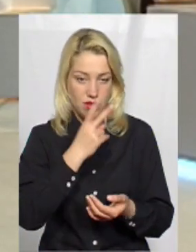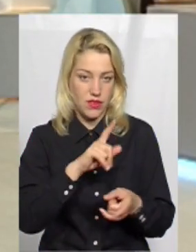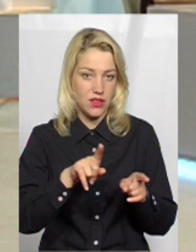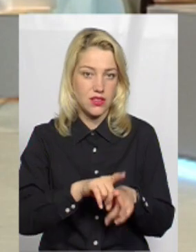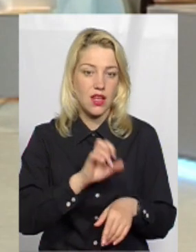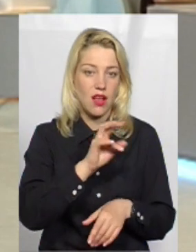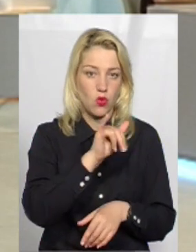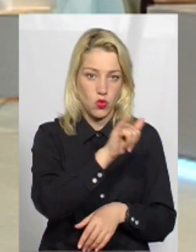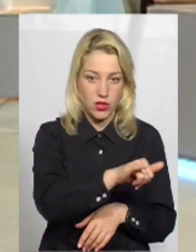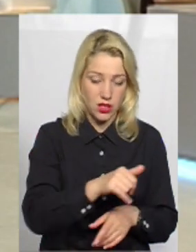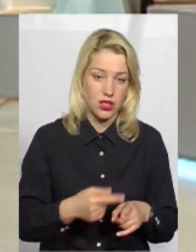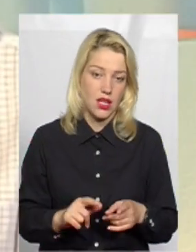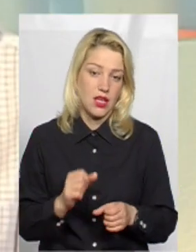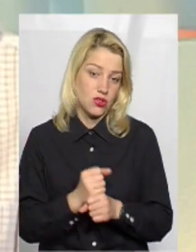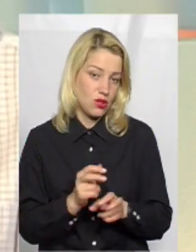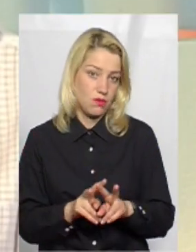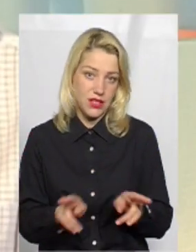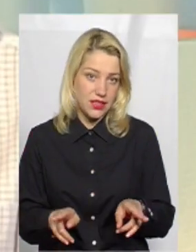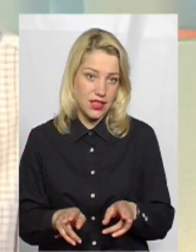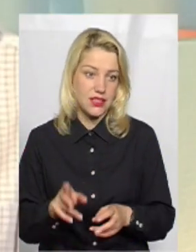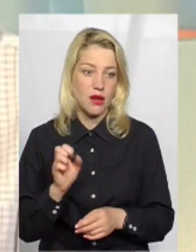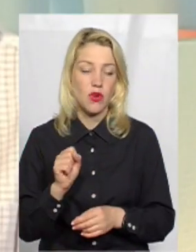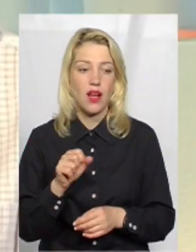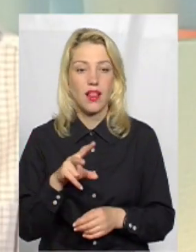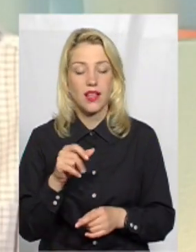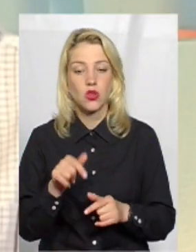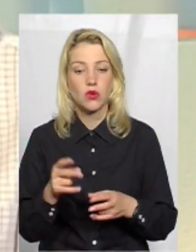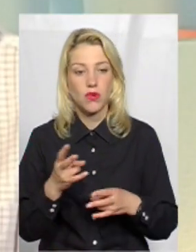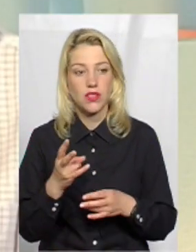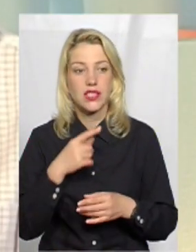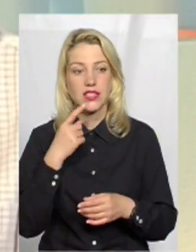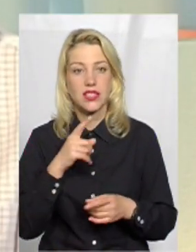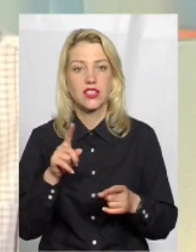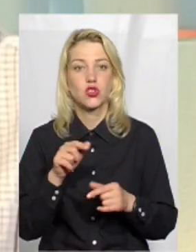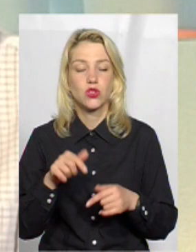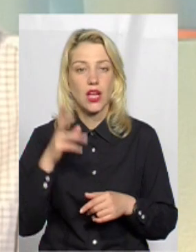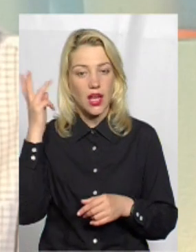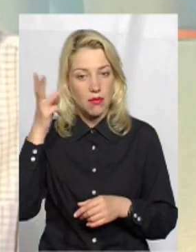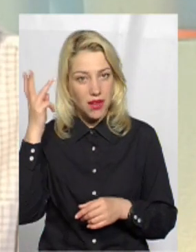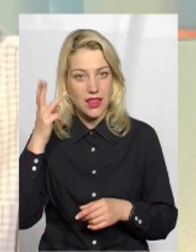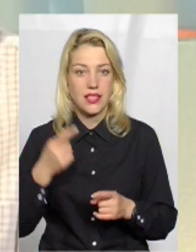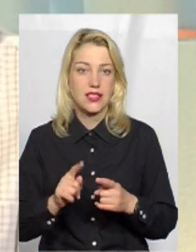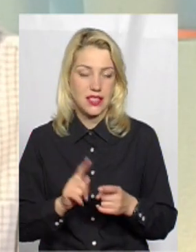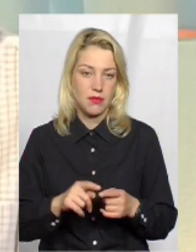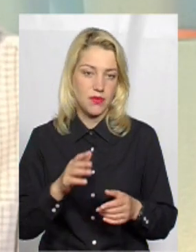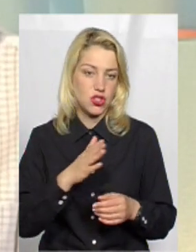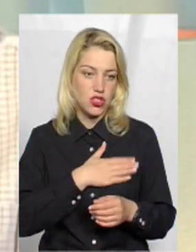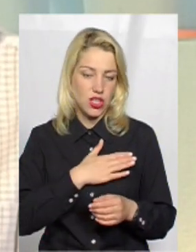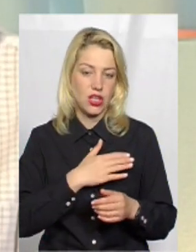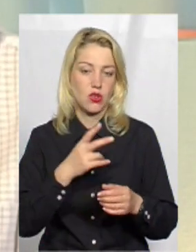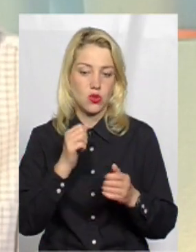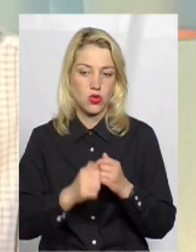зробити у нас те ж саме. Але, ну, тут маєш відзначити, що там Хмельницький, це абсолютно щіро, з кожним